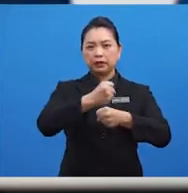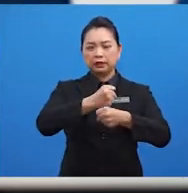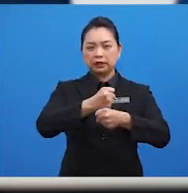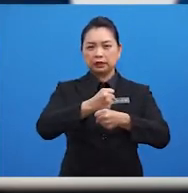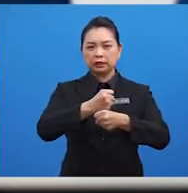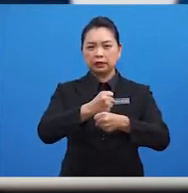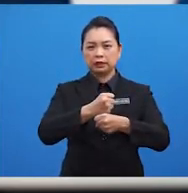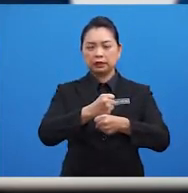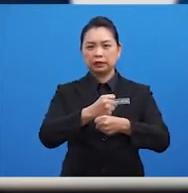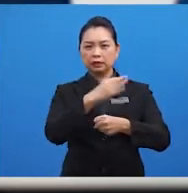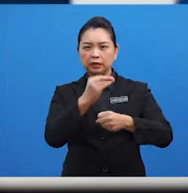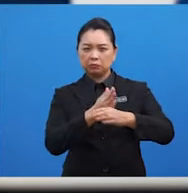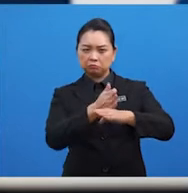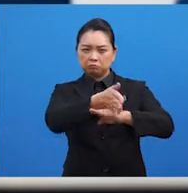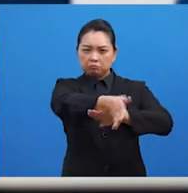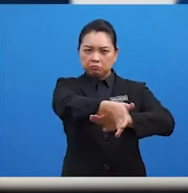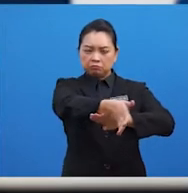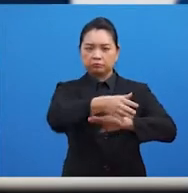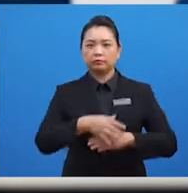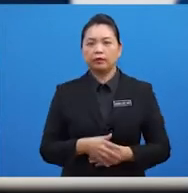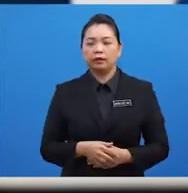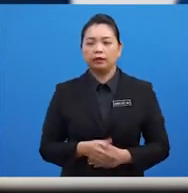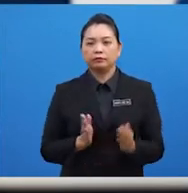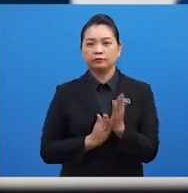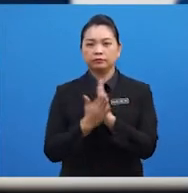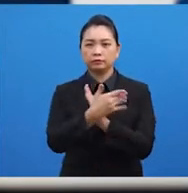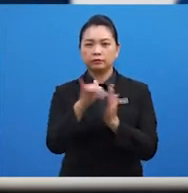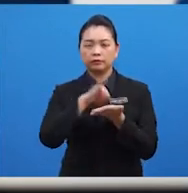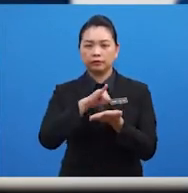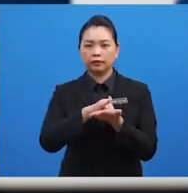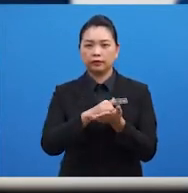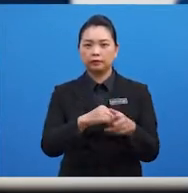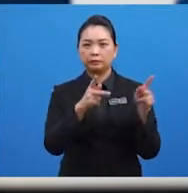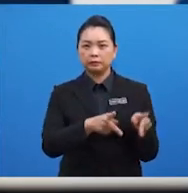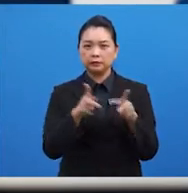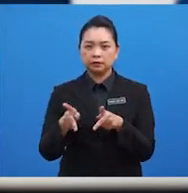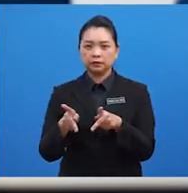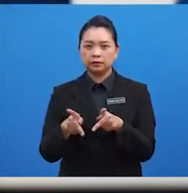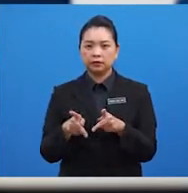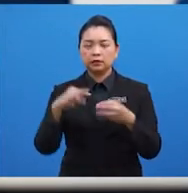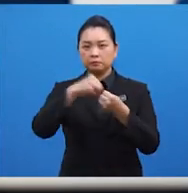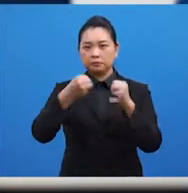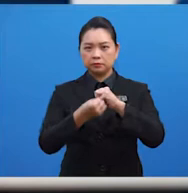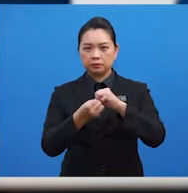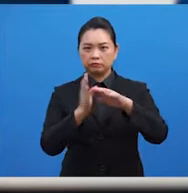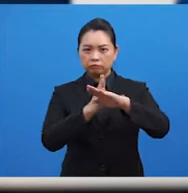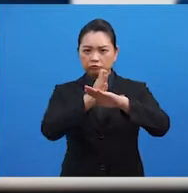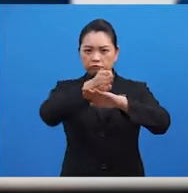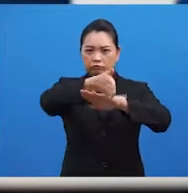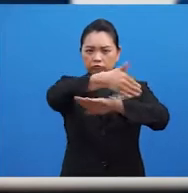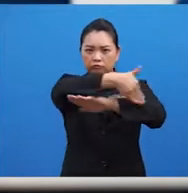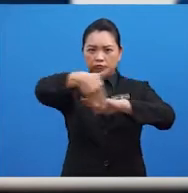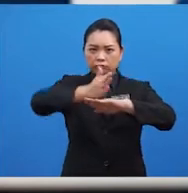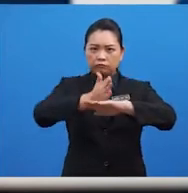dan isu pencerubuhan. Oleh itu, pelajar-pelajar, isu rentas sempadan